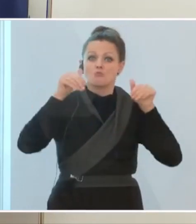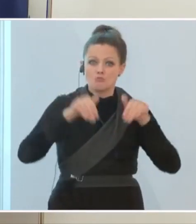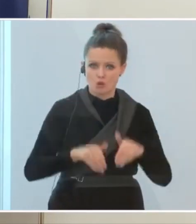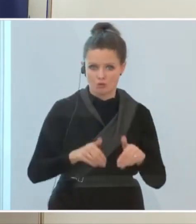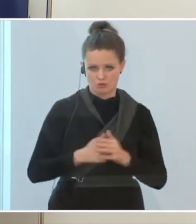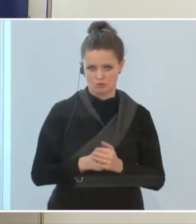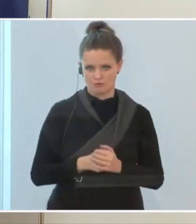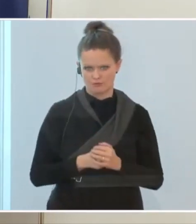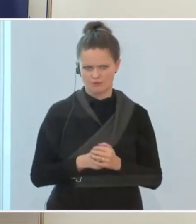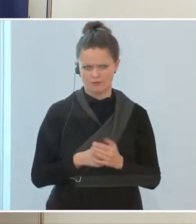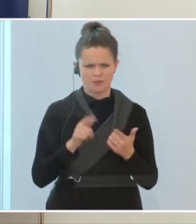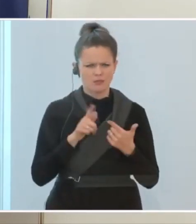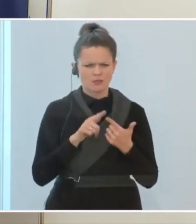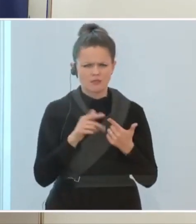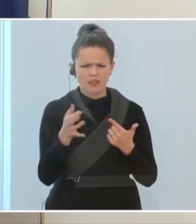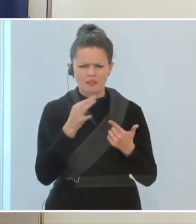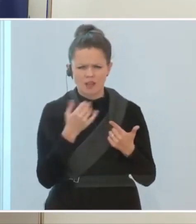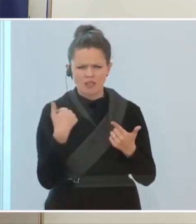Die zweite Frage...